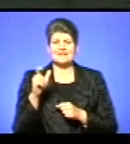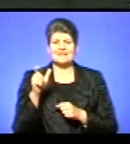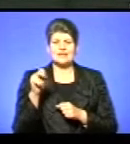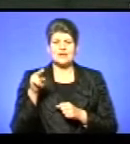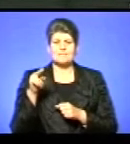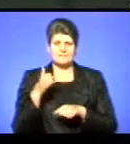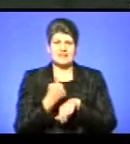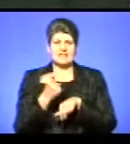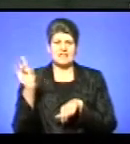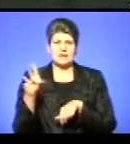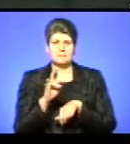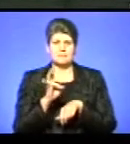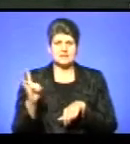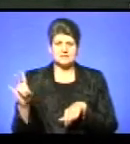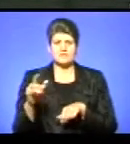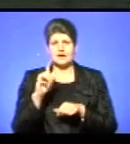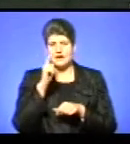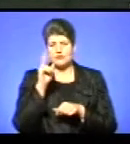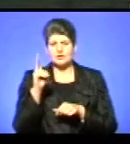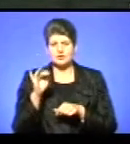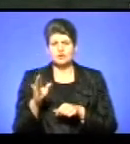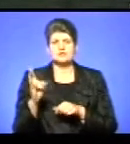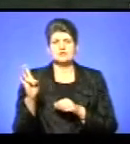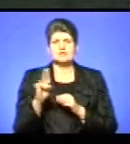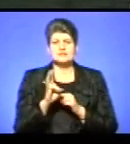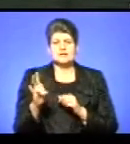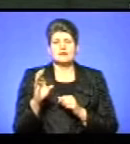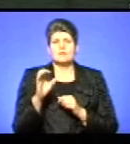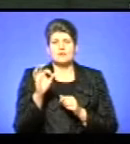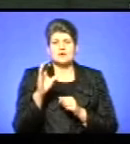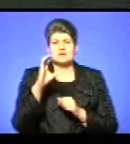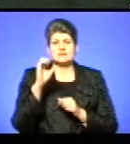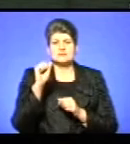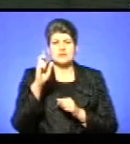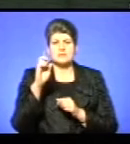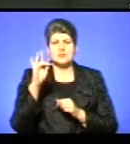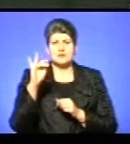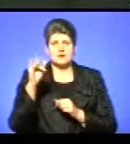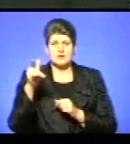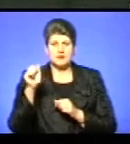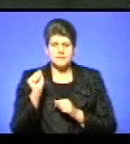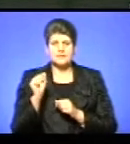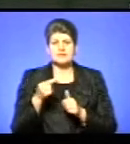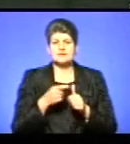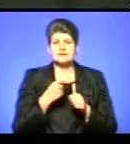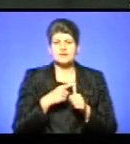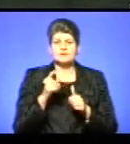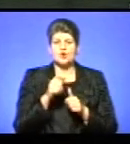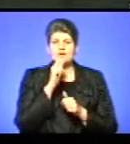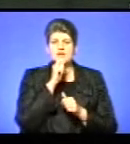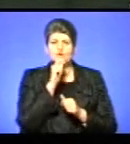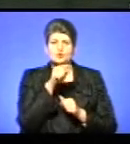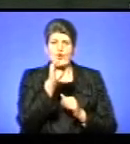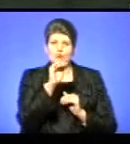церкви на Тернопільщині. Фільм називається «Владика Михаїл Сабрига. Штрихи до портрета». Картина створена на основі інтерв'ю з його